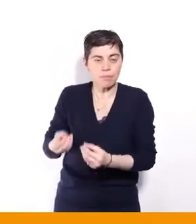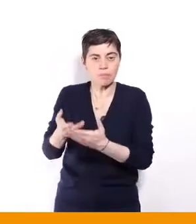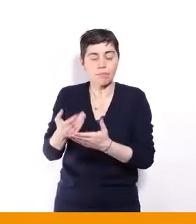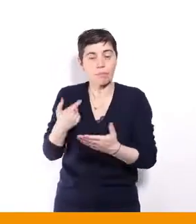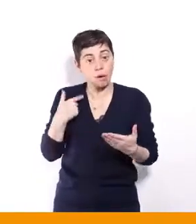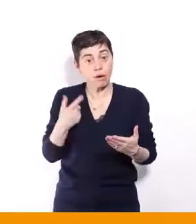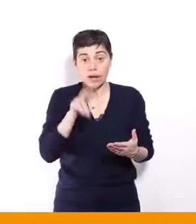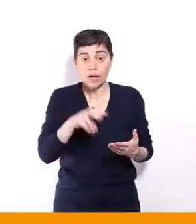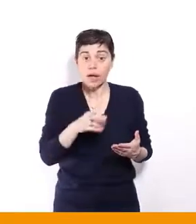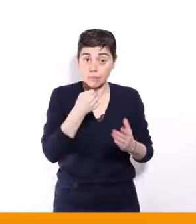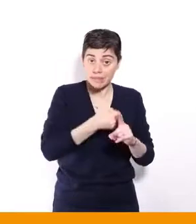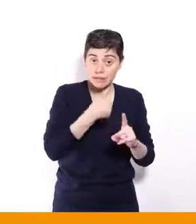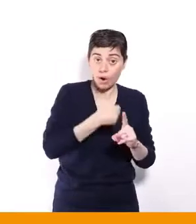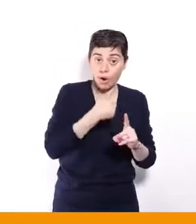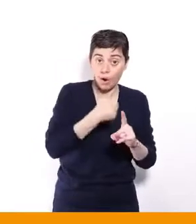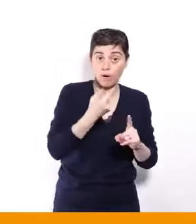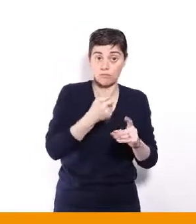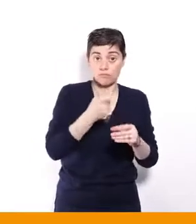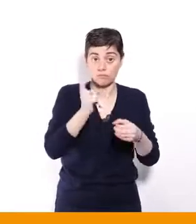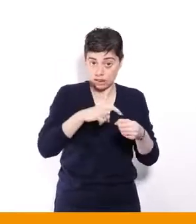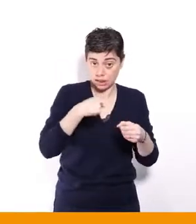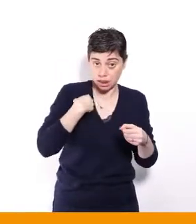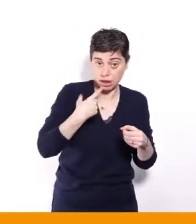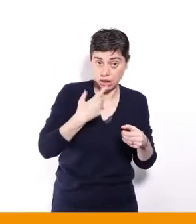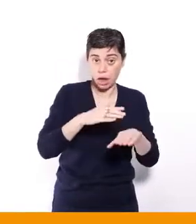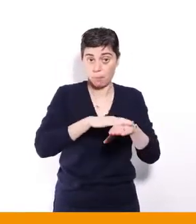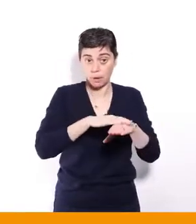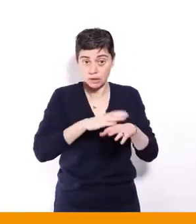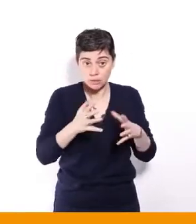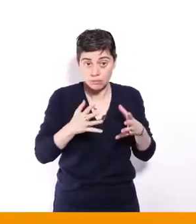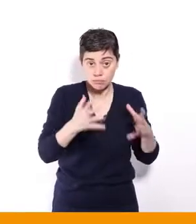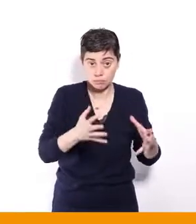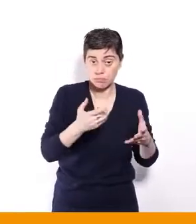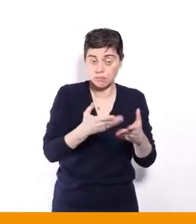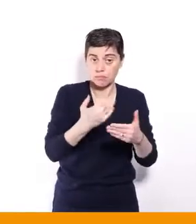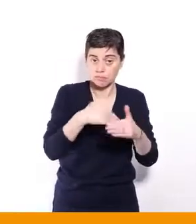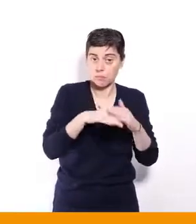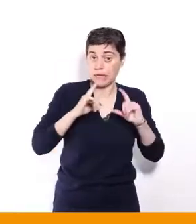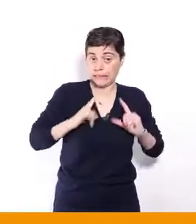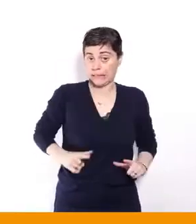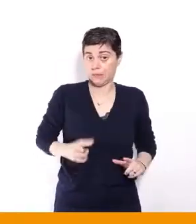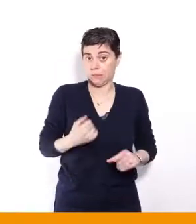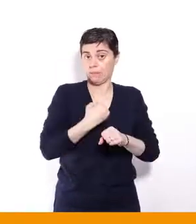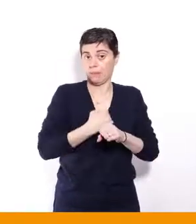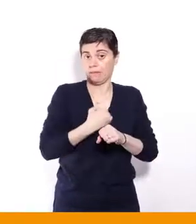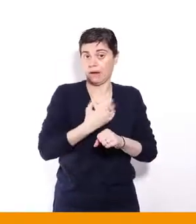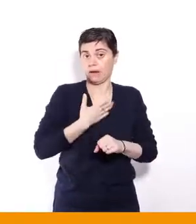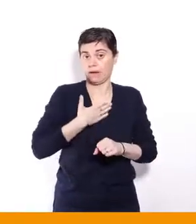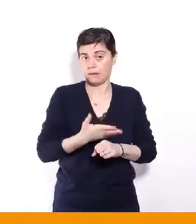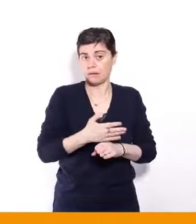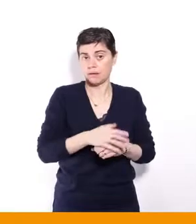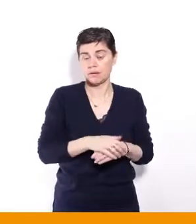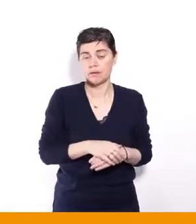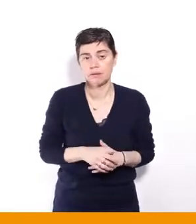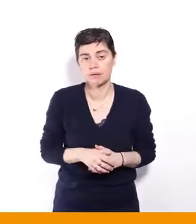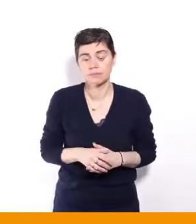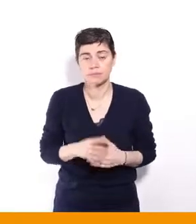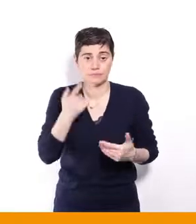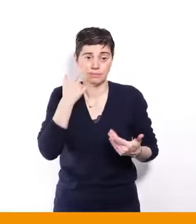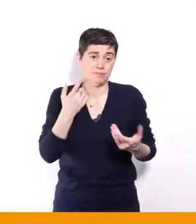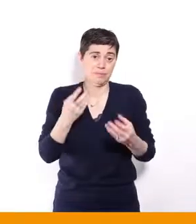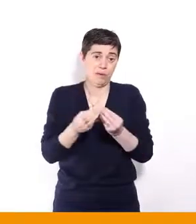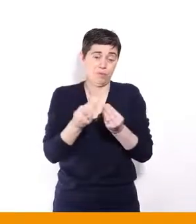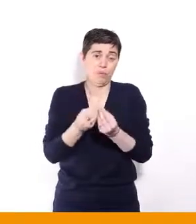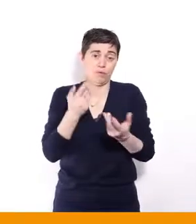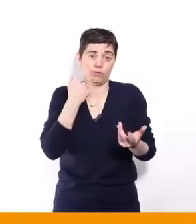aussi militante syndicale dans le lycée où je travaille, mais ce que je vois, c'est que malheureusement, il y a de moins en moins